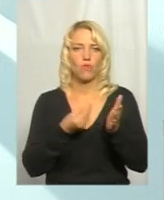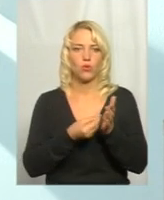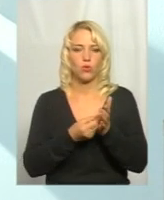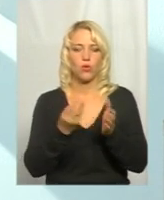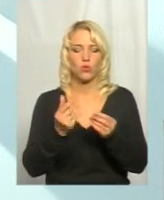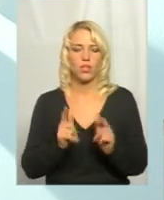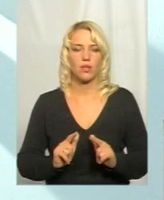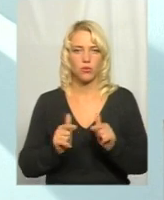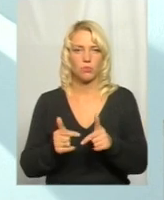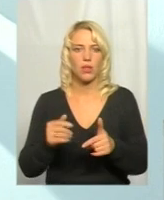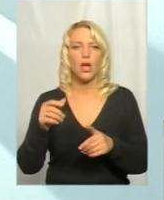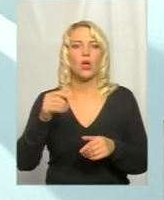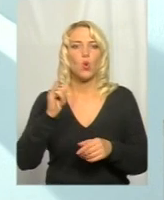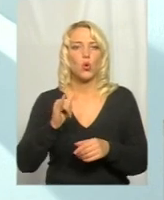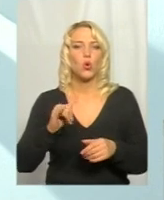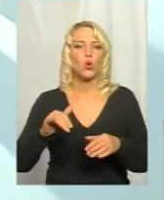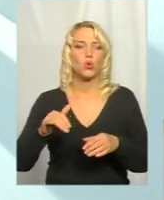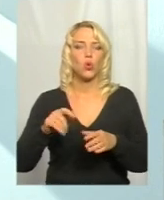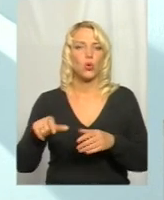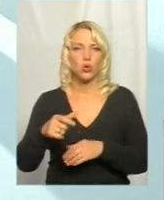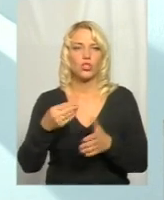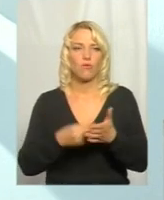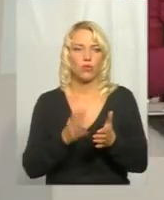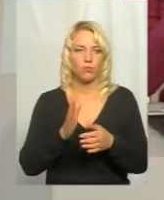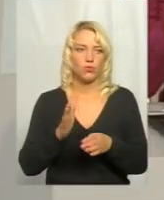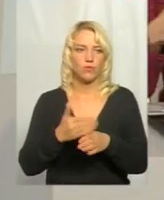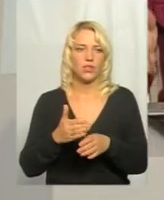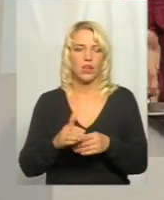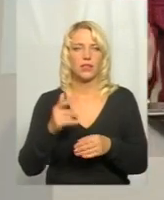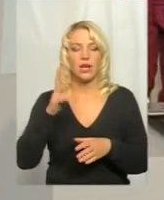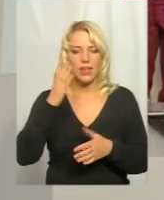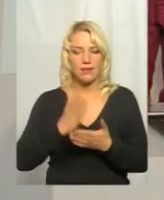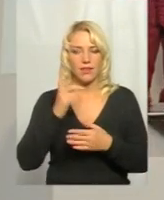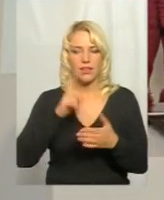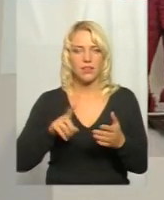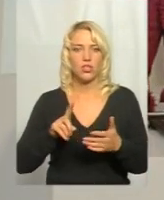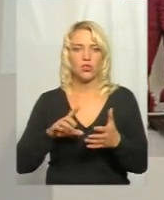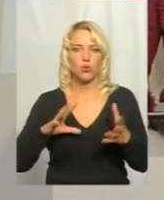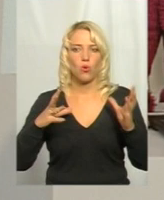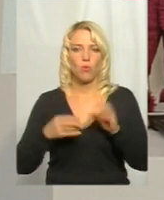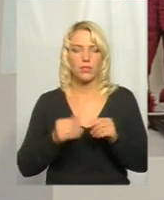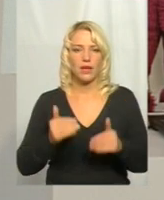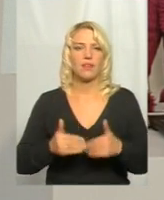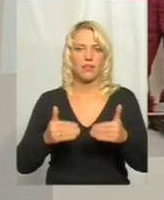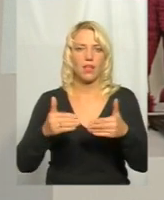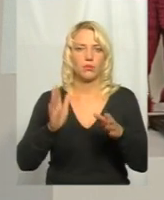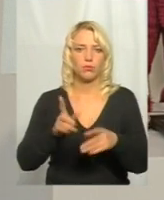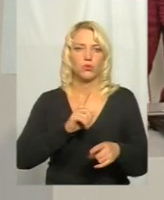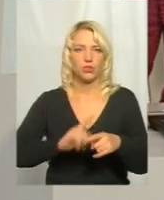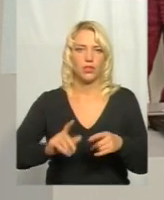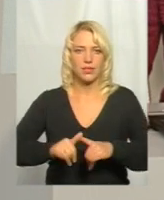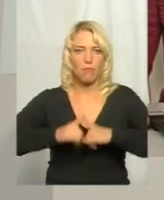поступають в дорожній фонд, буде відправлятися на ремонти доріг. Тобто є надія, що і темпи, і обсяги будуть збільшуватися? Так, так, так.